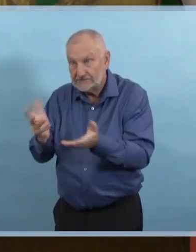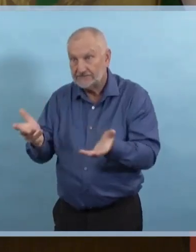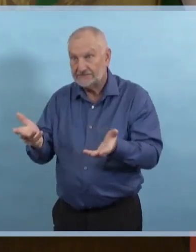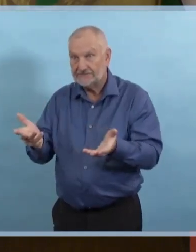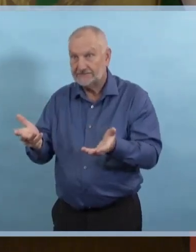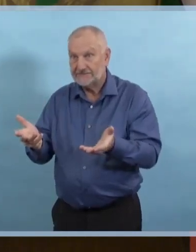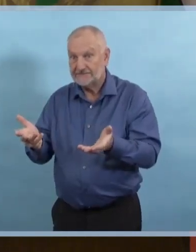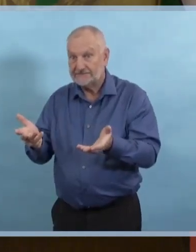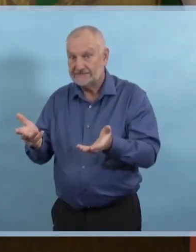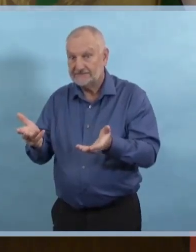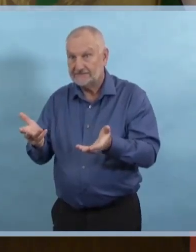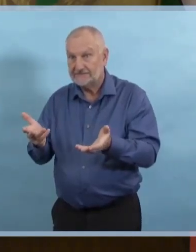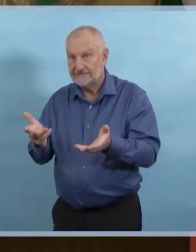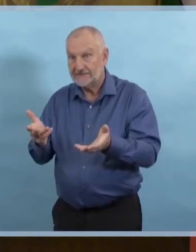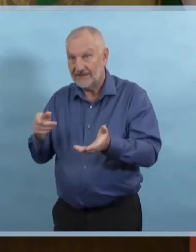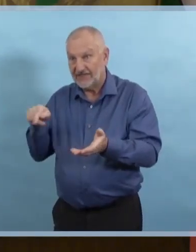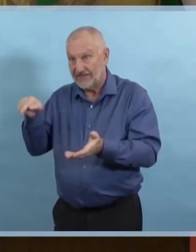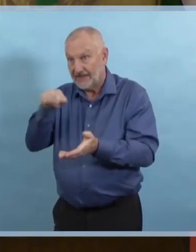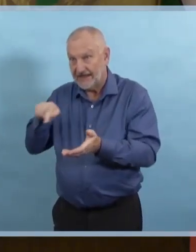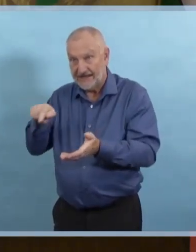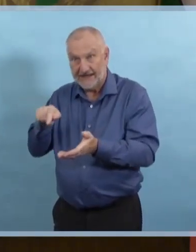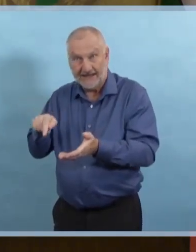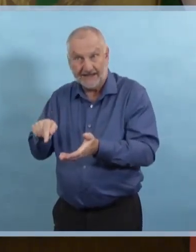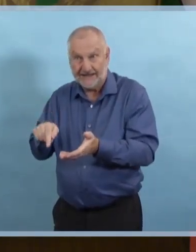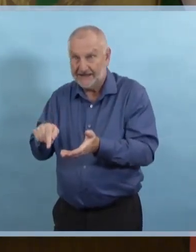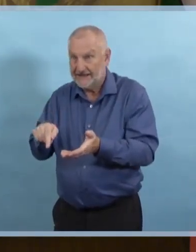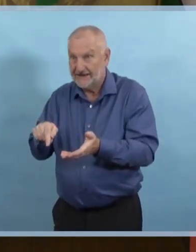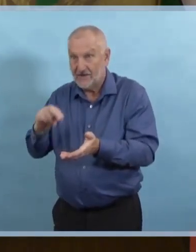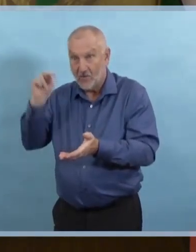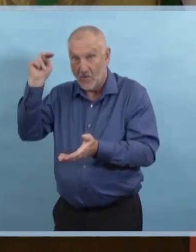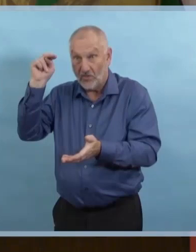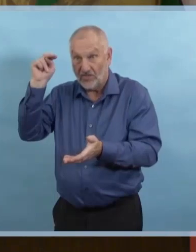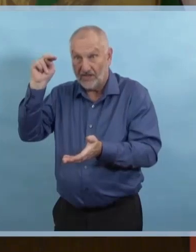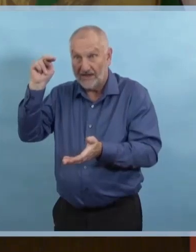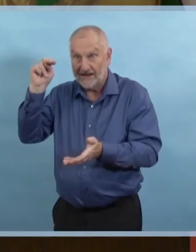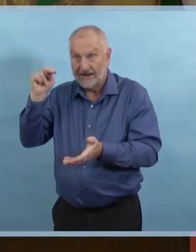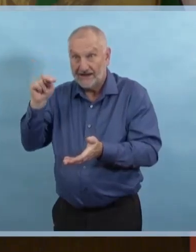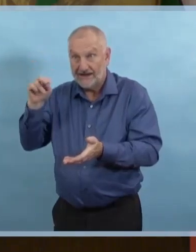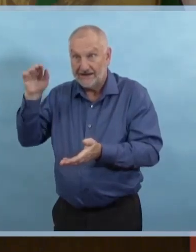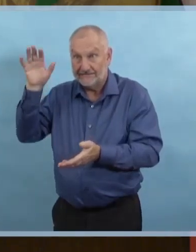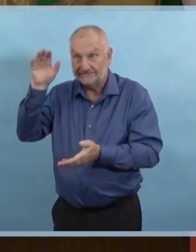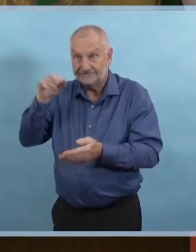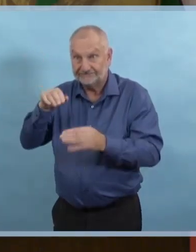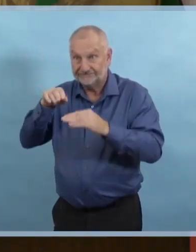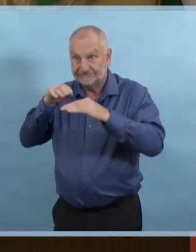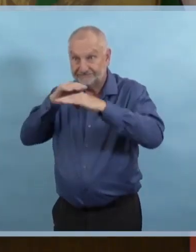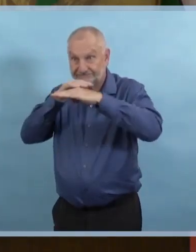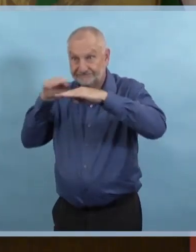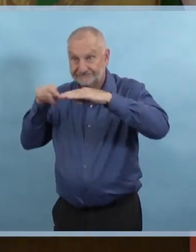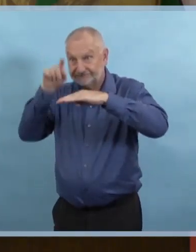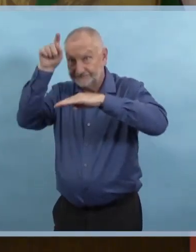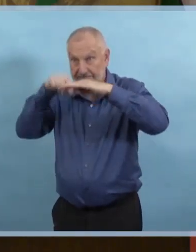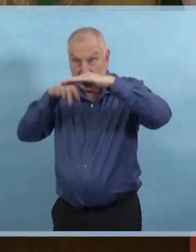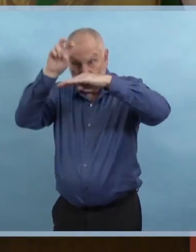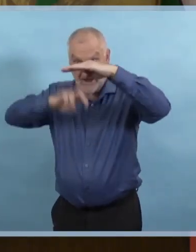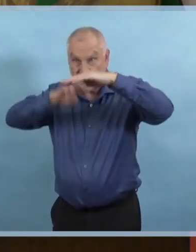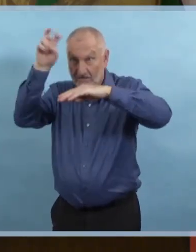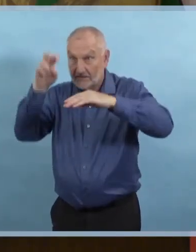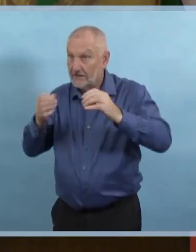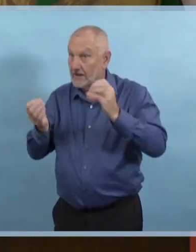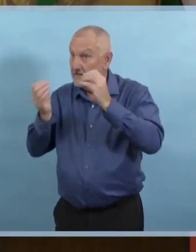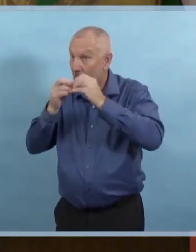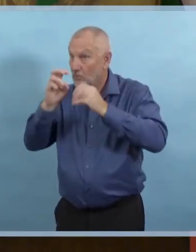là où nous avons mis en place plus de restrictions. Nous l'avons vu dans Santé Sud, une augmentation du taux de positivité.